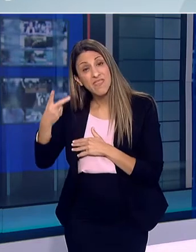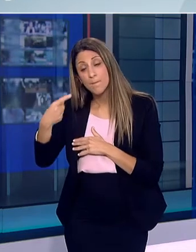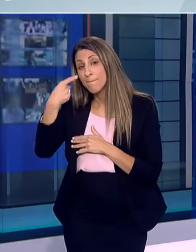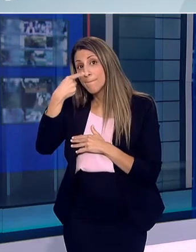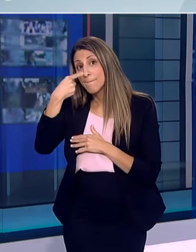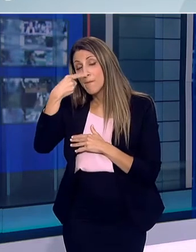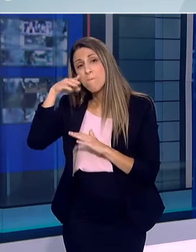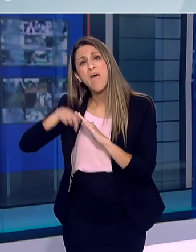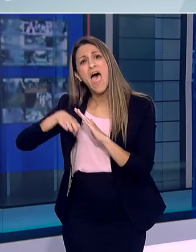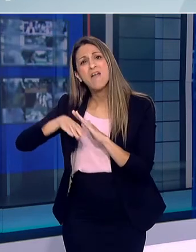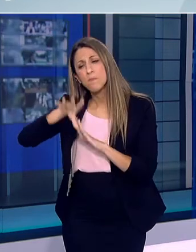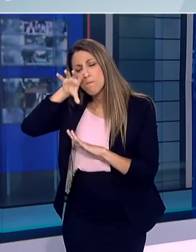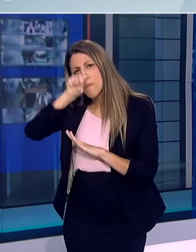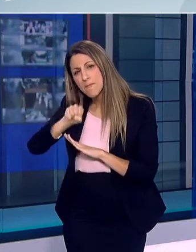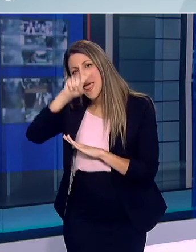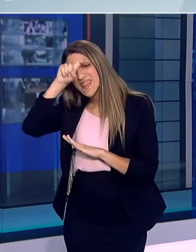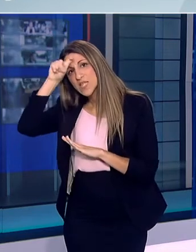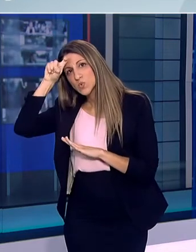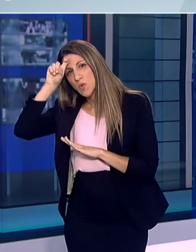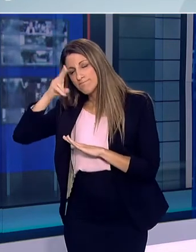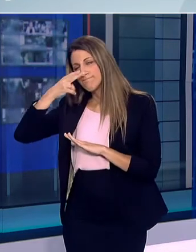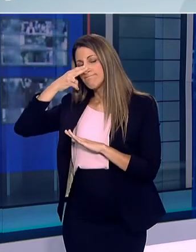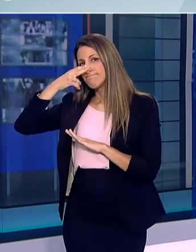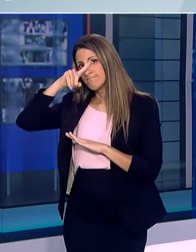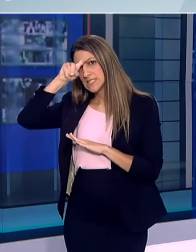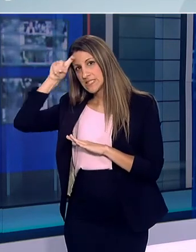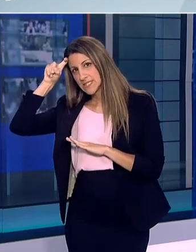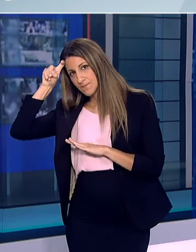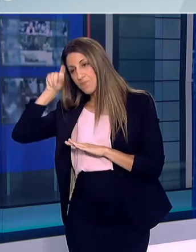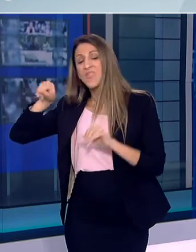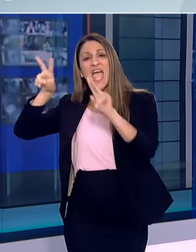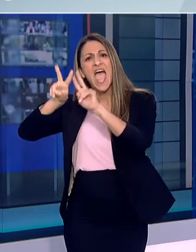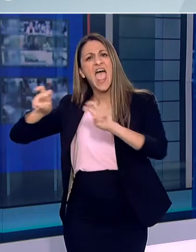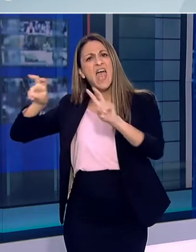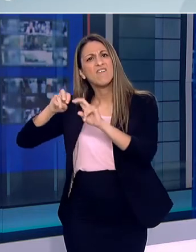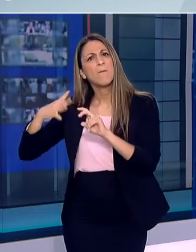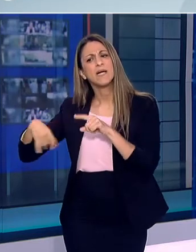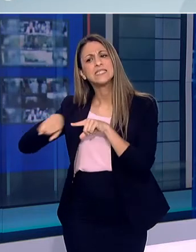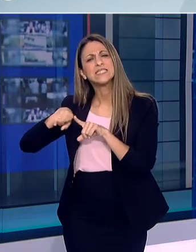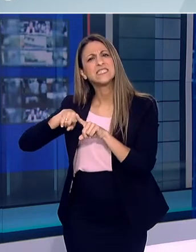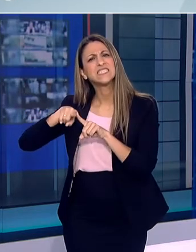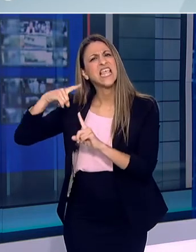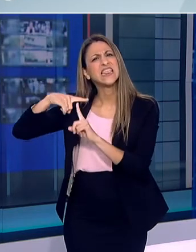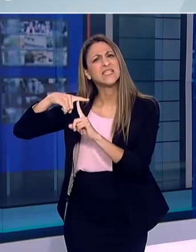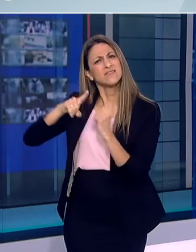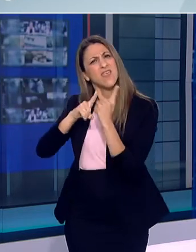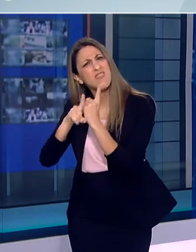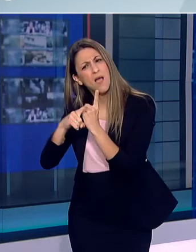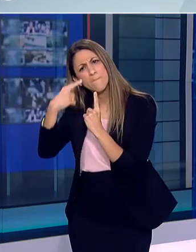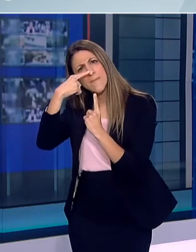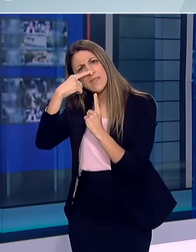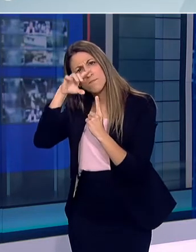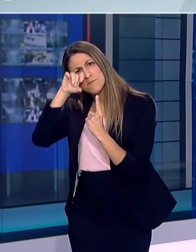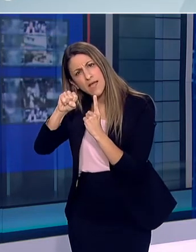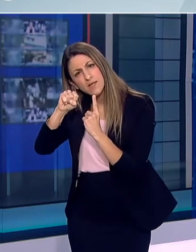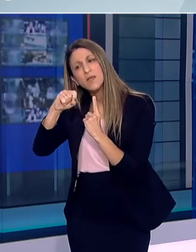λειτουργιών σε ενήλικες ασθενείς με τη νέα νόσο. Η μελέτη αυτή χρησιμοποιεί σαν αντικειμενικό τρόπο μέτρησης οσφρυτικής δυσλειτουργίας με ειδικά τεστ και ανείχνε